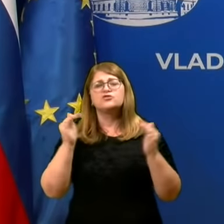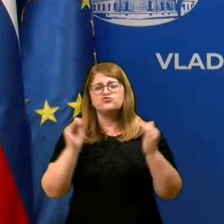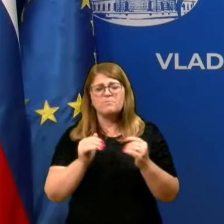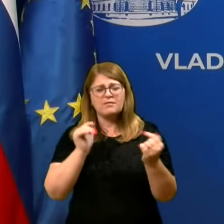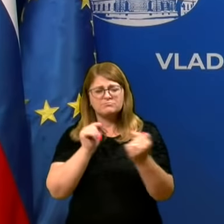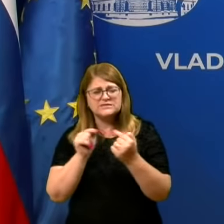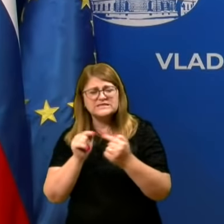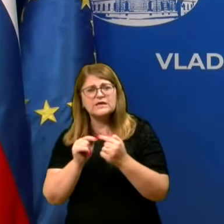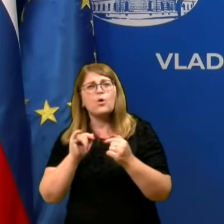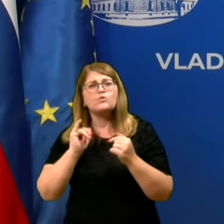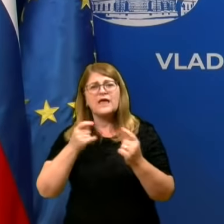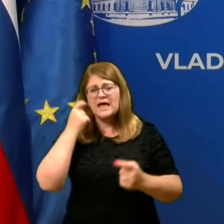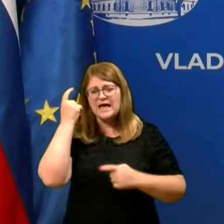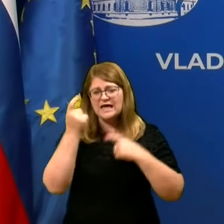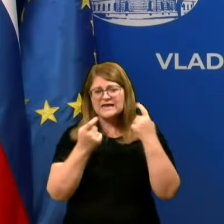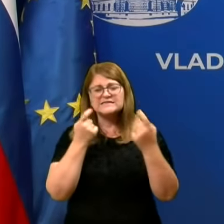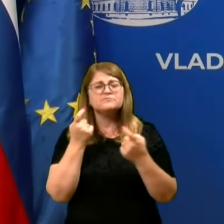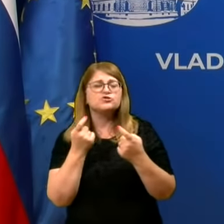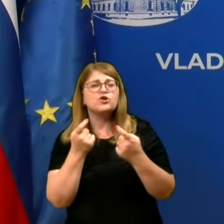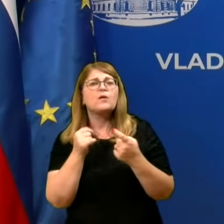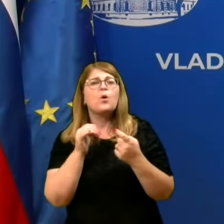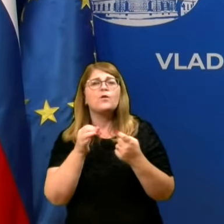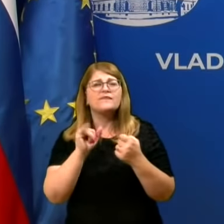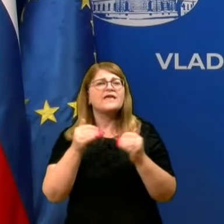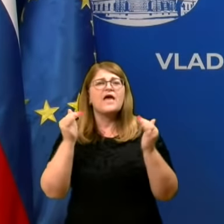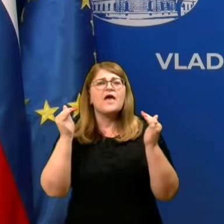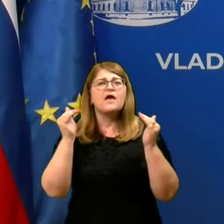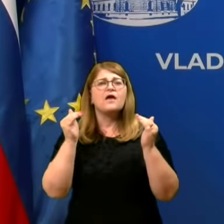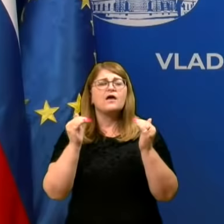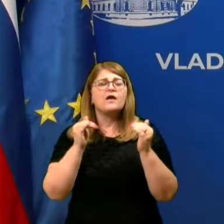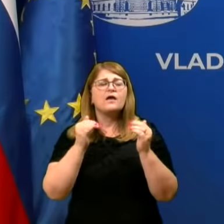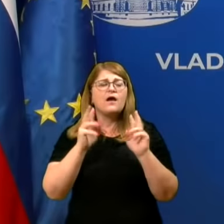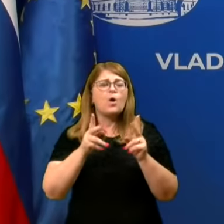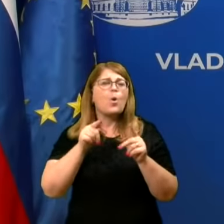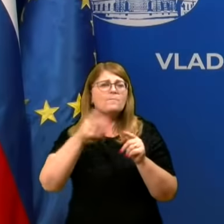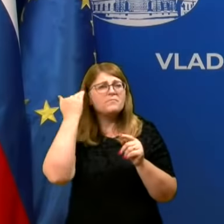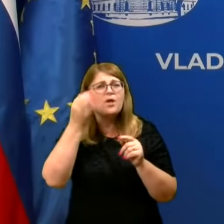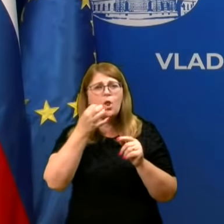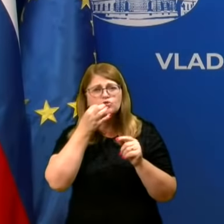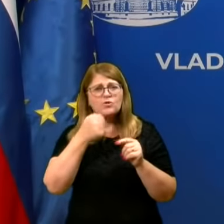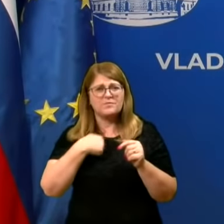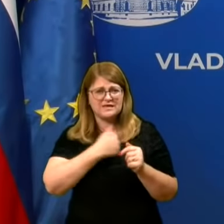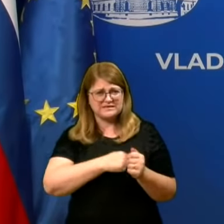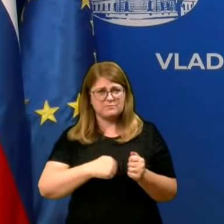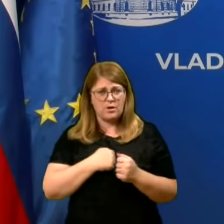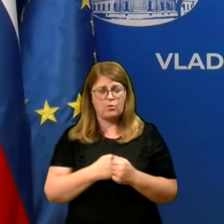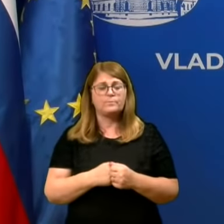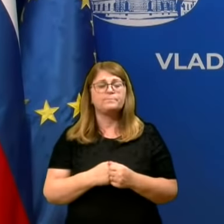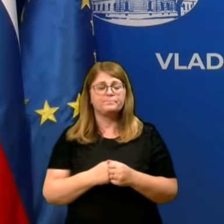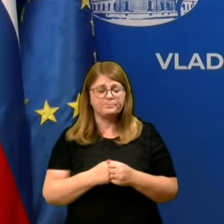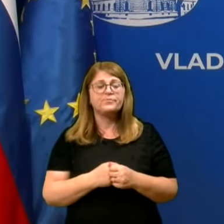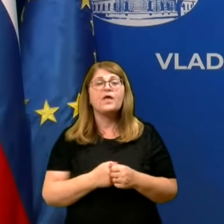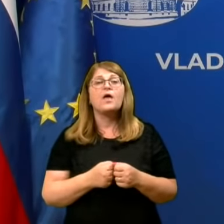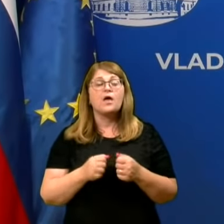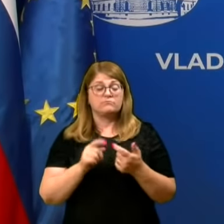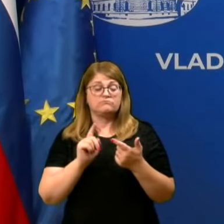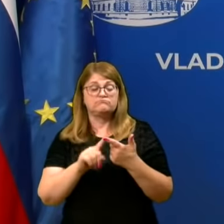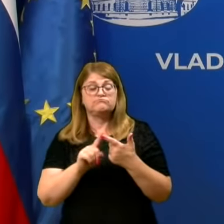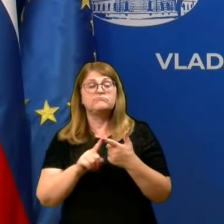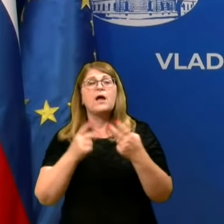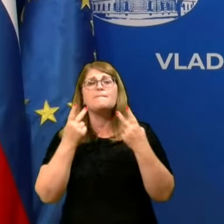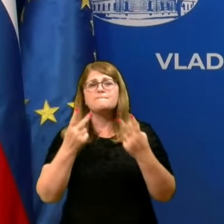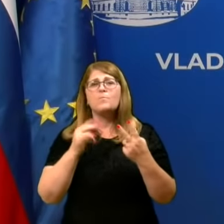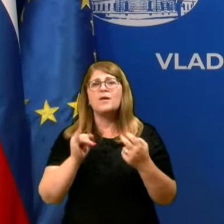dan, ker ko zbolimo, želimo, da je teh kontaktov čim manj. To lahko naredimo. Po drugi strani, kaj je pomembno? Po drugi strani je pomembno na ukrepitev epidemiološke stroke.